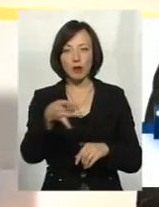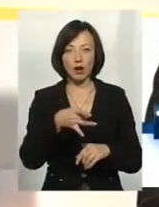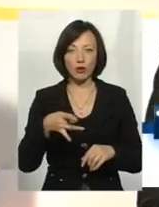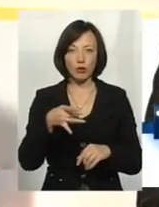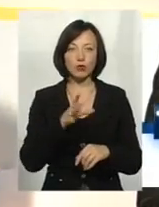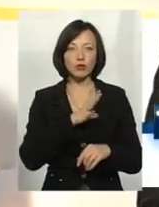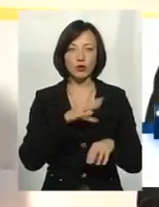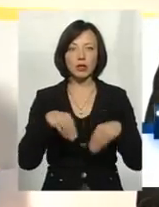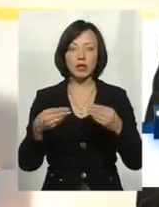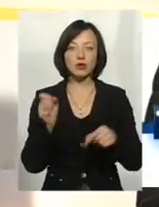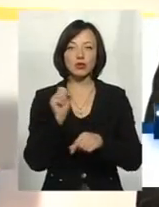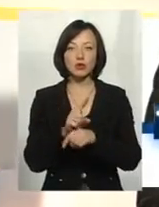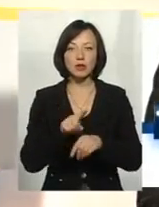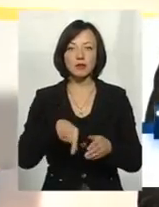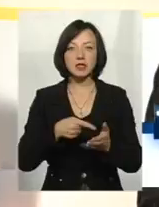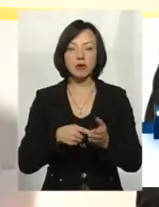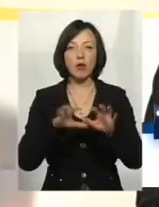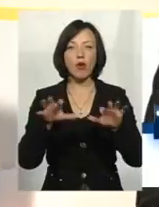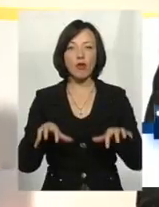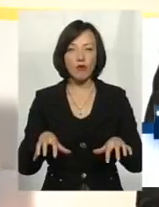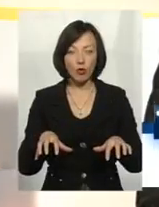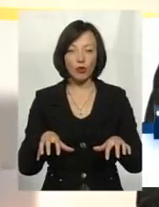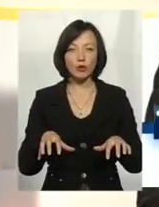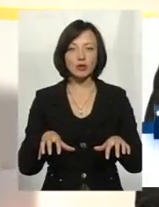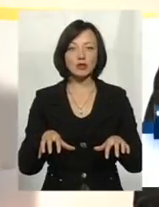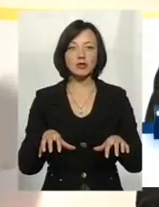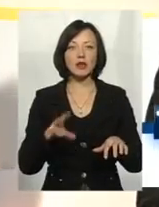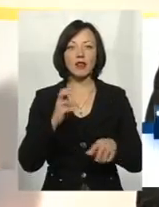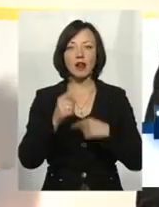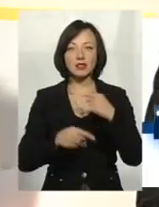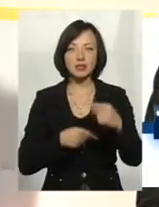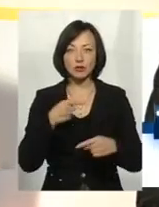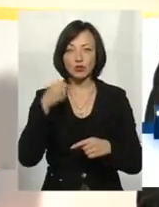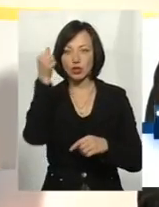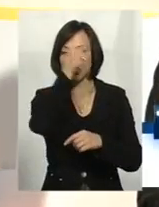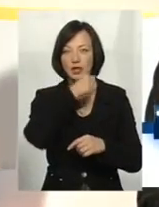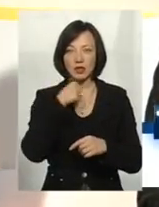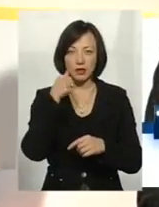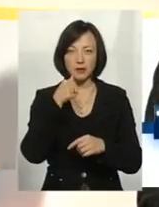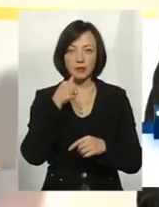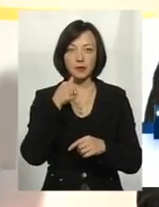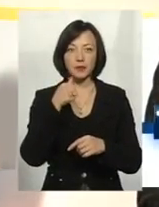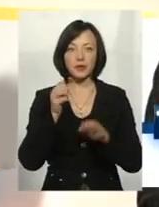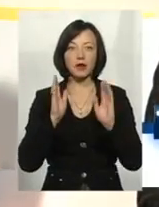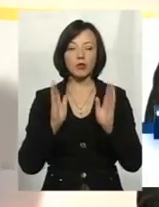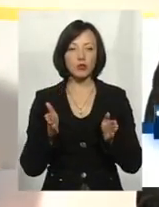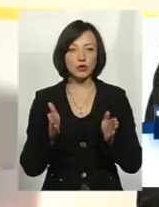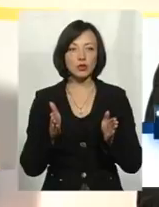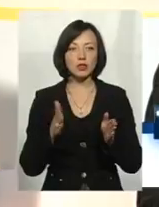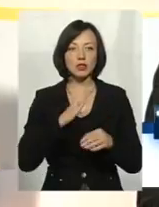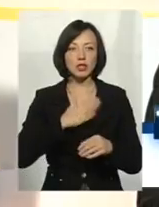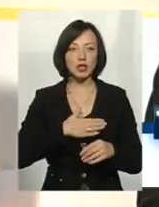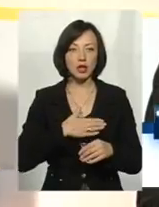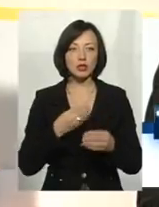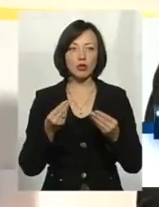Було дано доручення міським головою Семчичниною Олександр Савєвичу на слідуючий бюджетний рік. Буде за наші